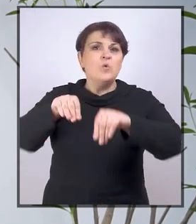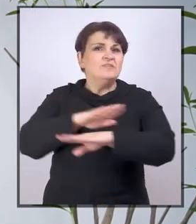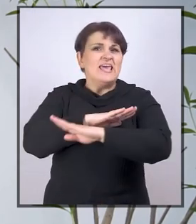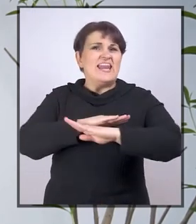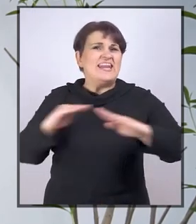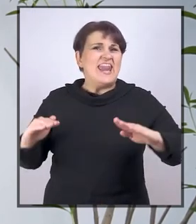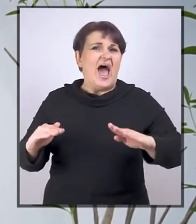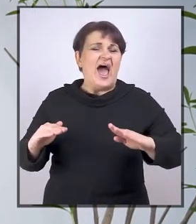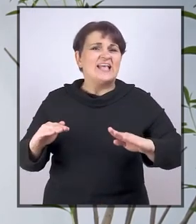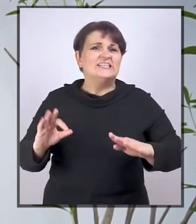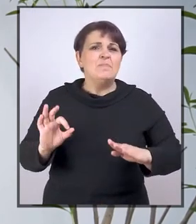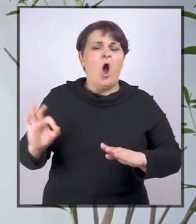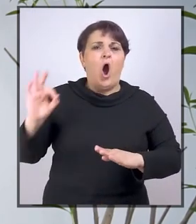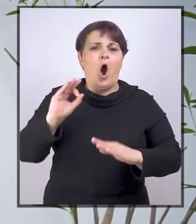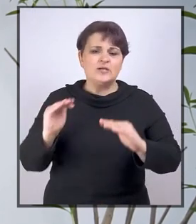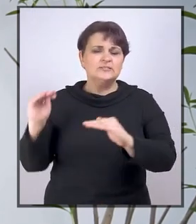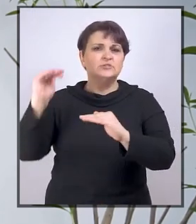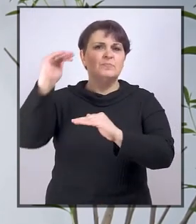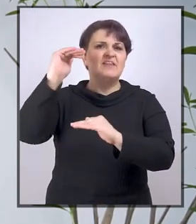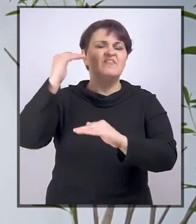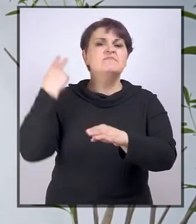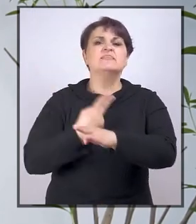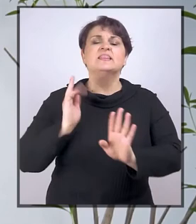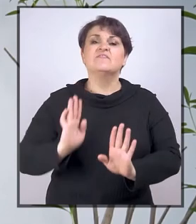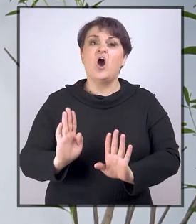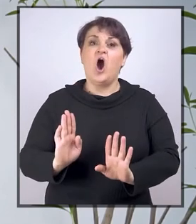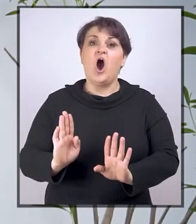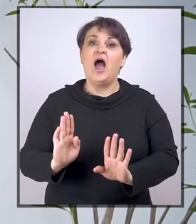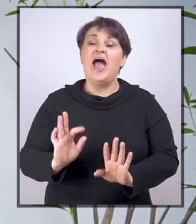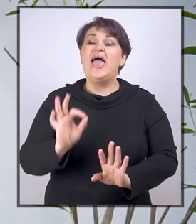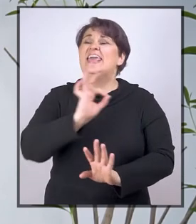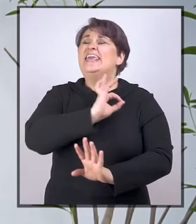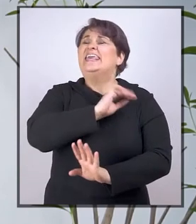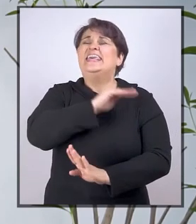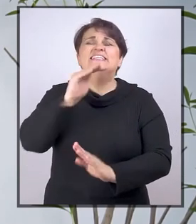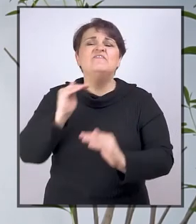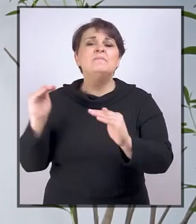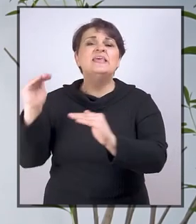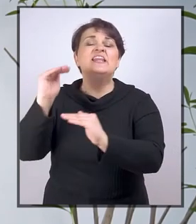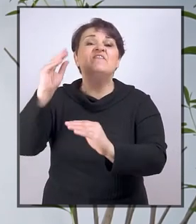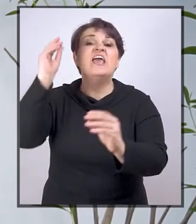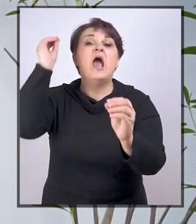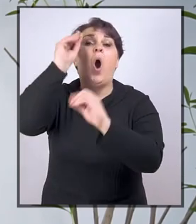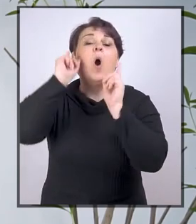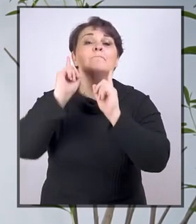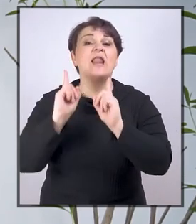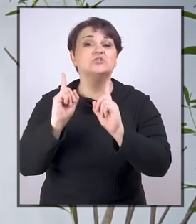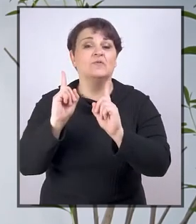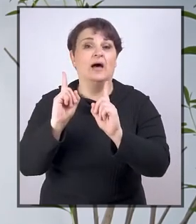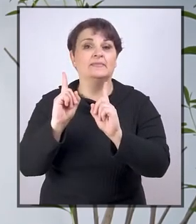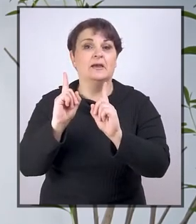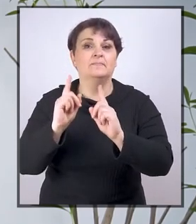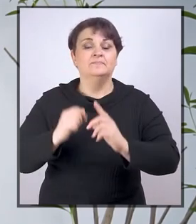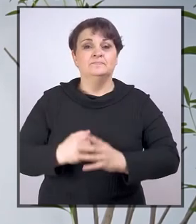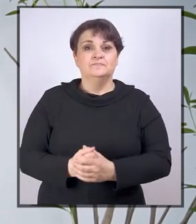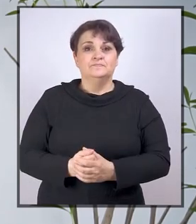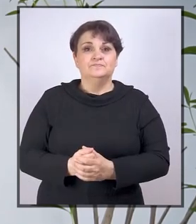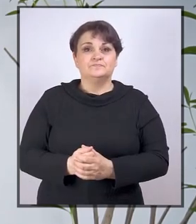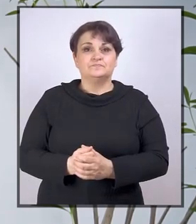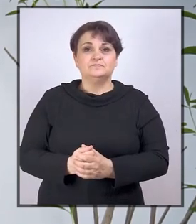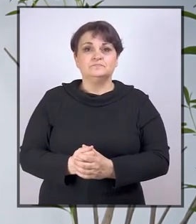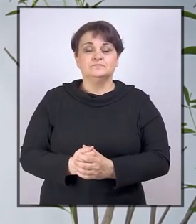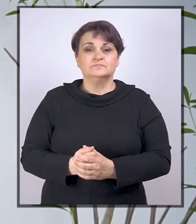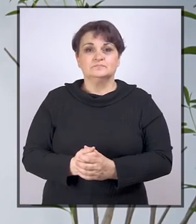moraju biti usvojene na svim organizacionim nivojima države i svim nivojima